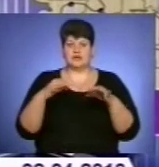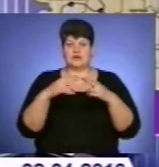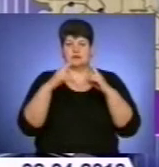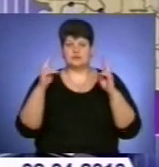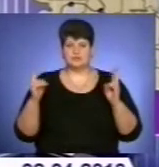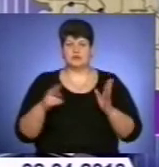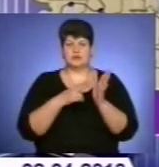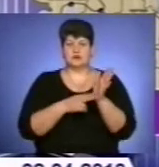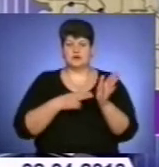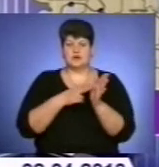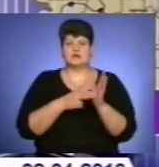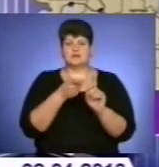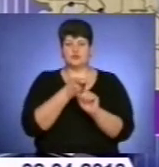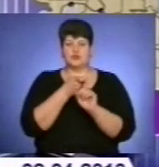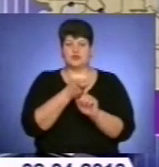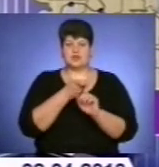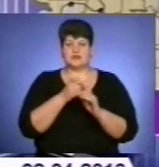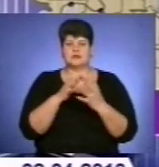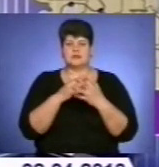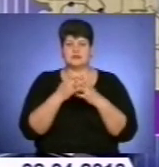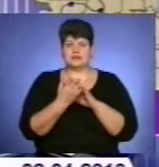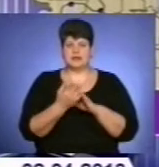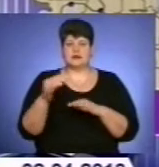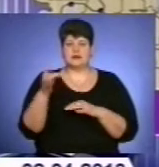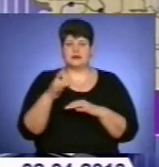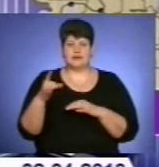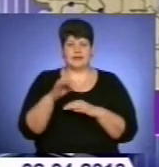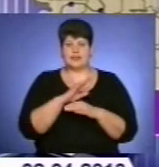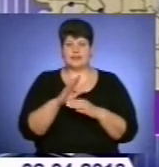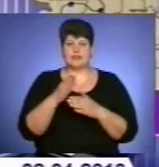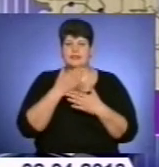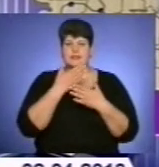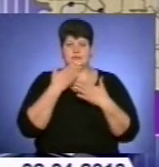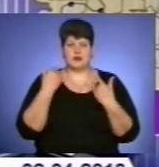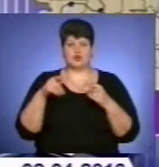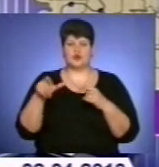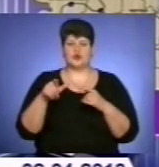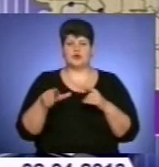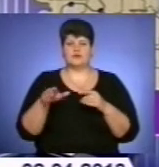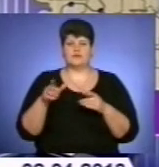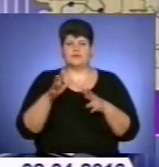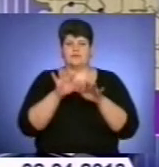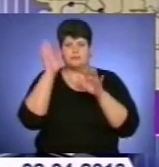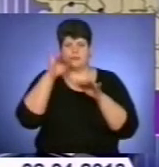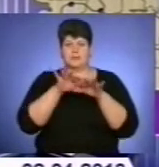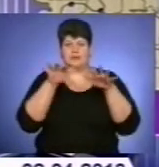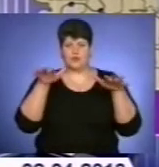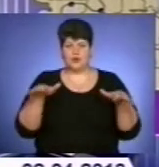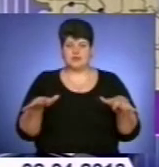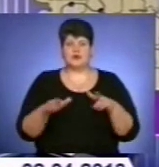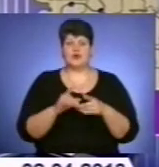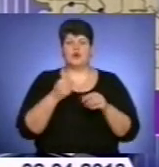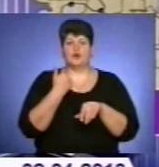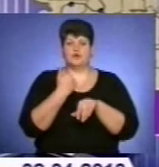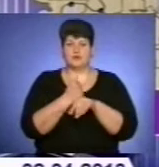залізничні колії, сполучення між населеними пунктами району – не знаходяться в зоні підтоплень. Основну проблему при проходженні талих вод